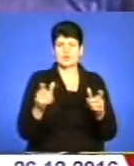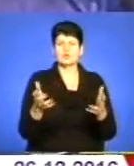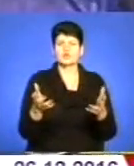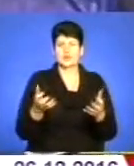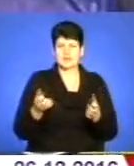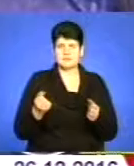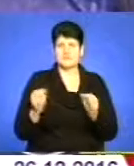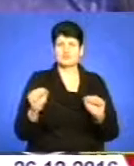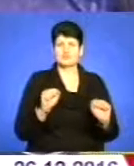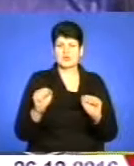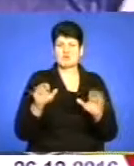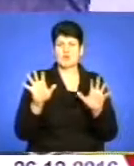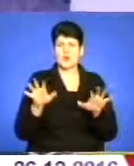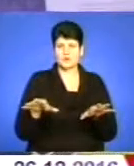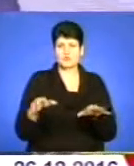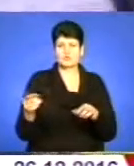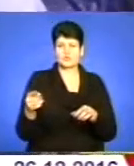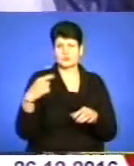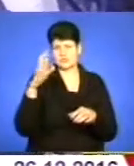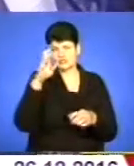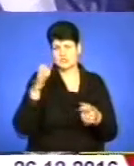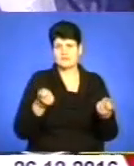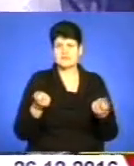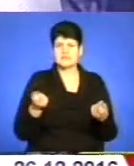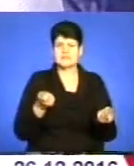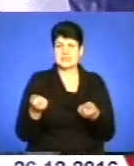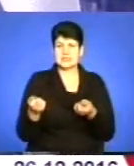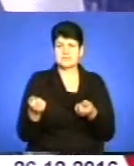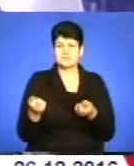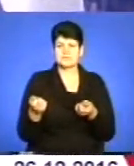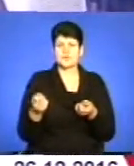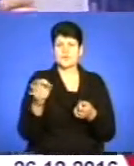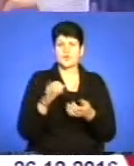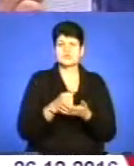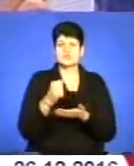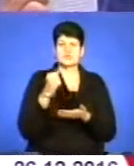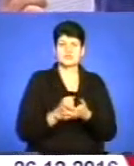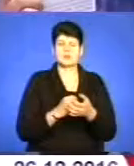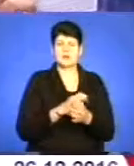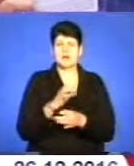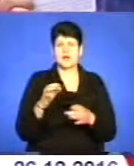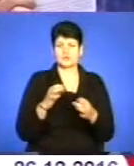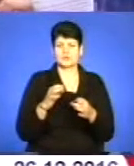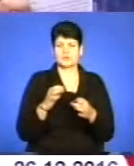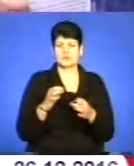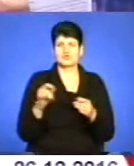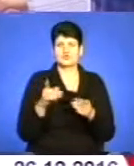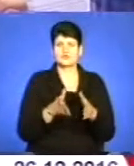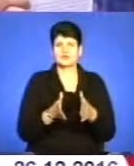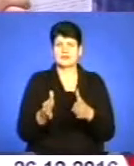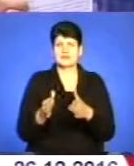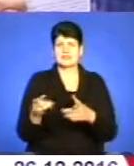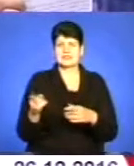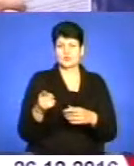розпорядження голови Тернопільської обласної державної адміністрації про затвердження проєкту землеустрою щодо відведення